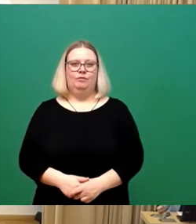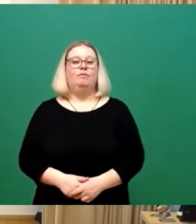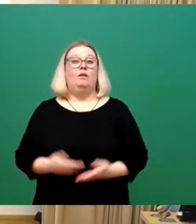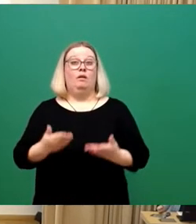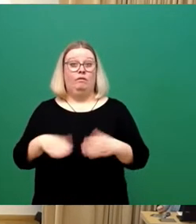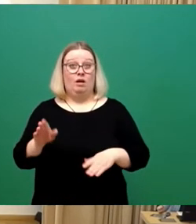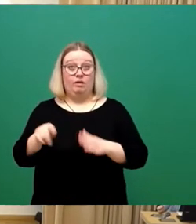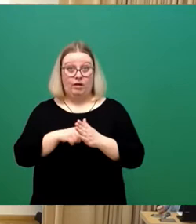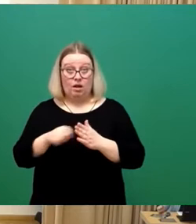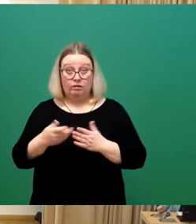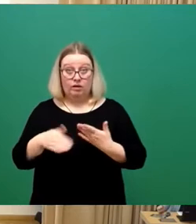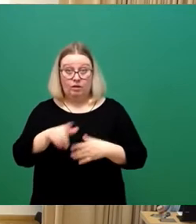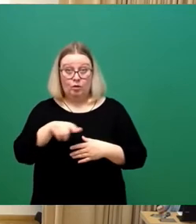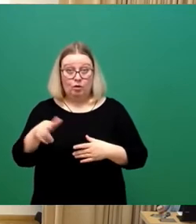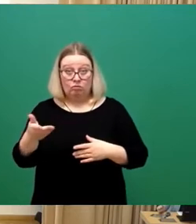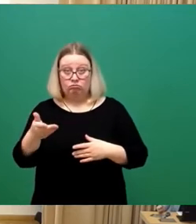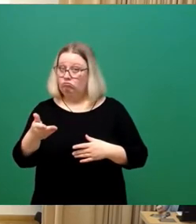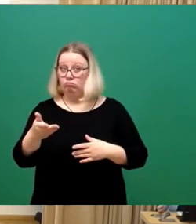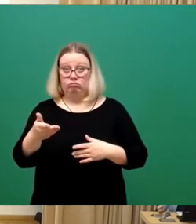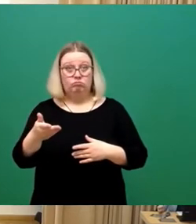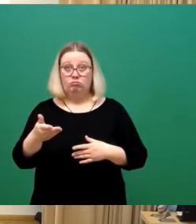Bürger. Möchten nicht oder möchten doch?